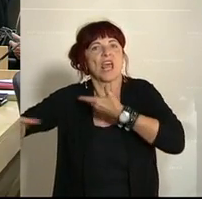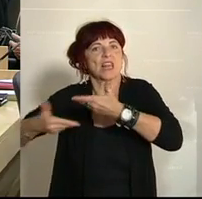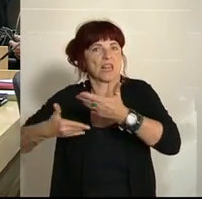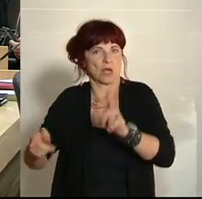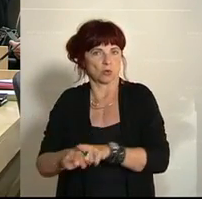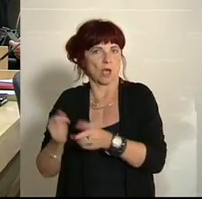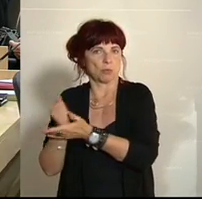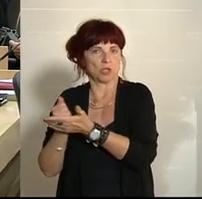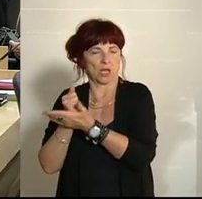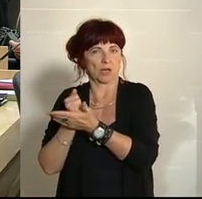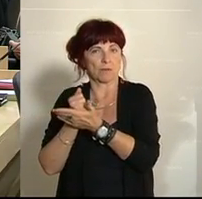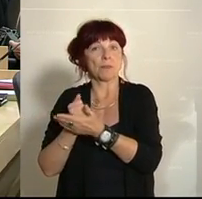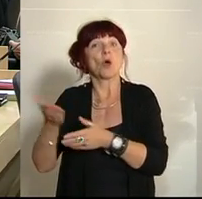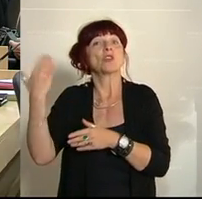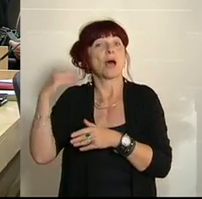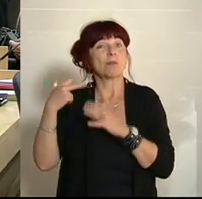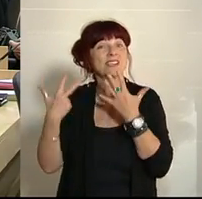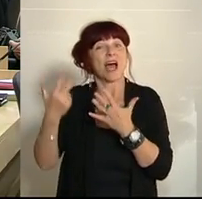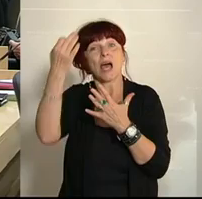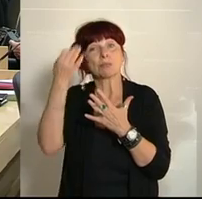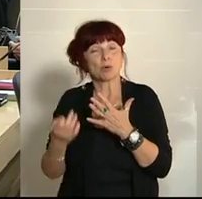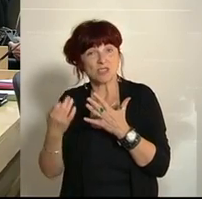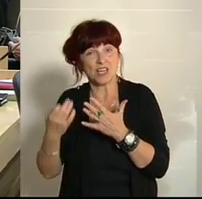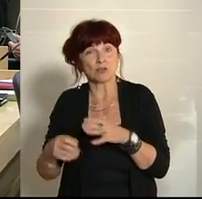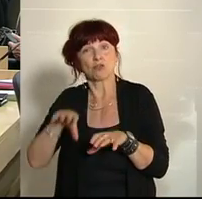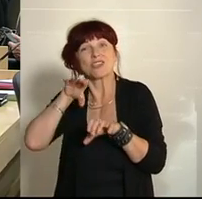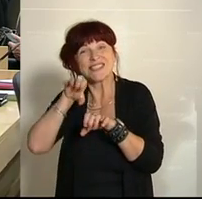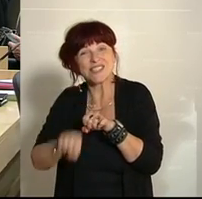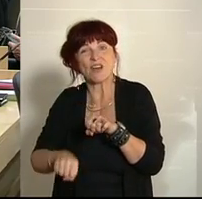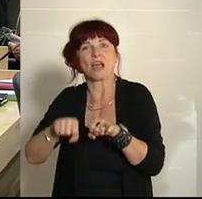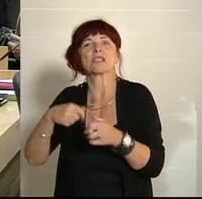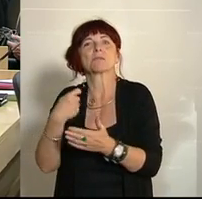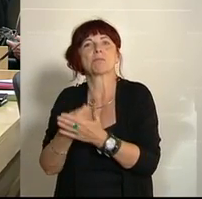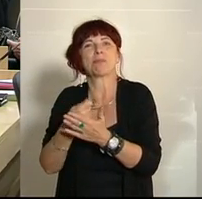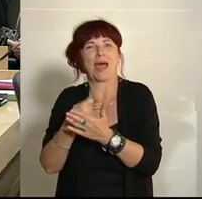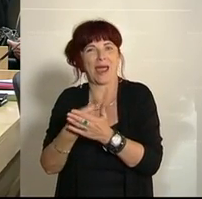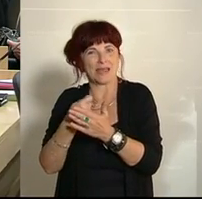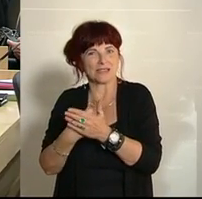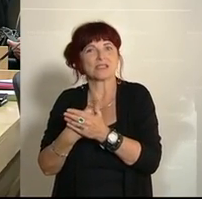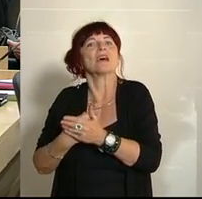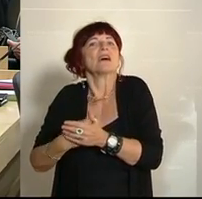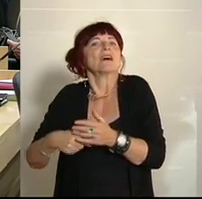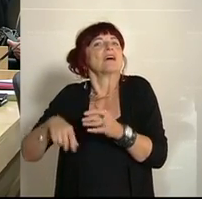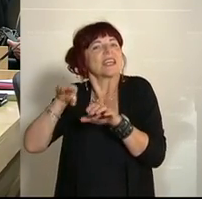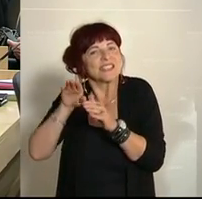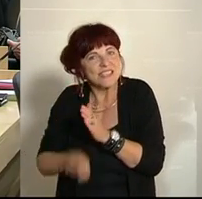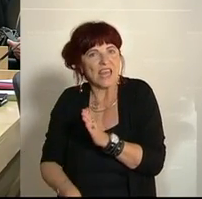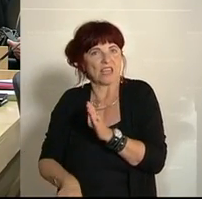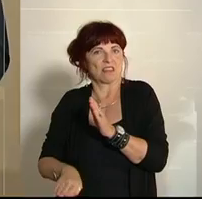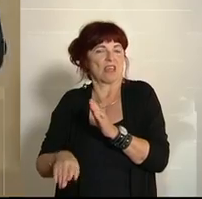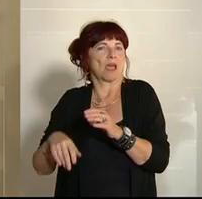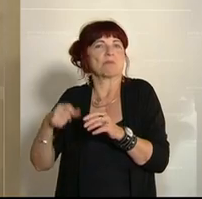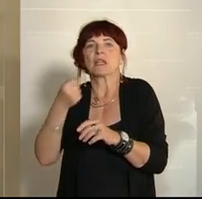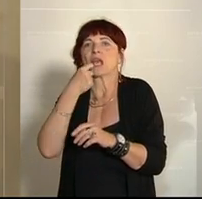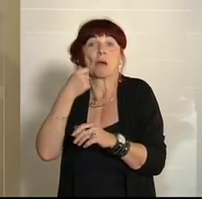damals 8 Prozent der zwangspreisgesenkten Arzneimitteln für die Patienten vom österreichischen Markt verschwunden, aus dem Erstattungskodex rausgefallen